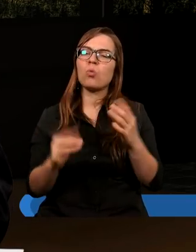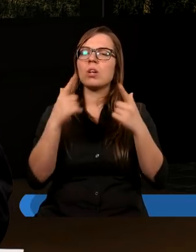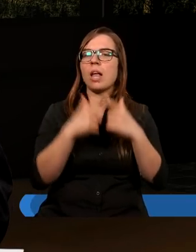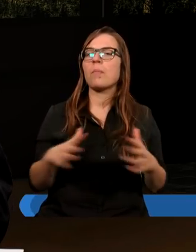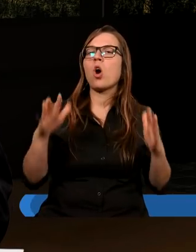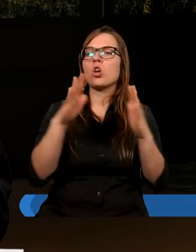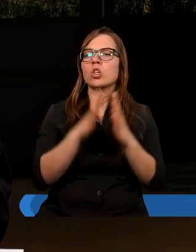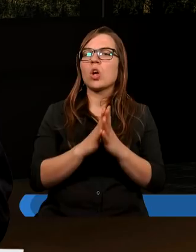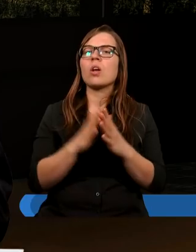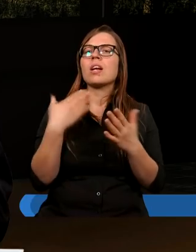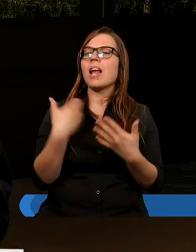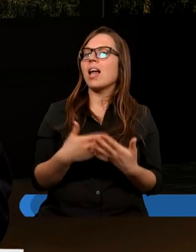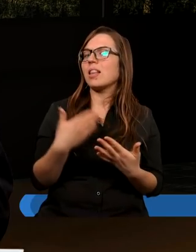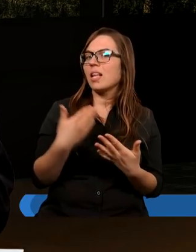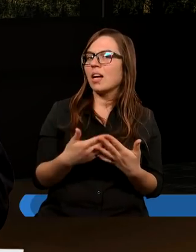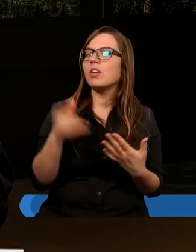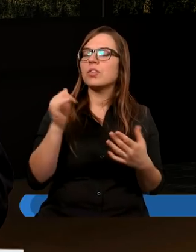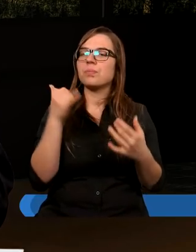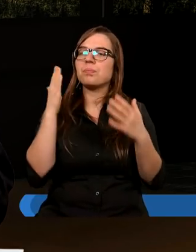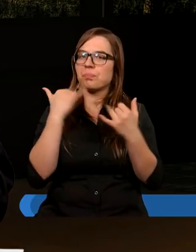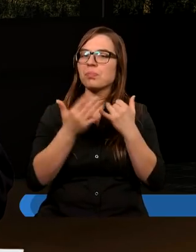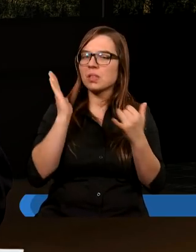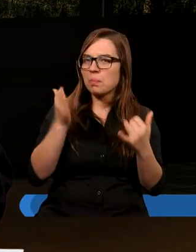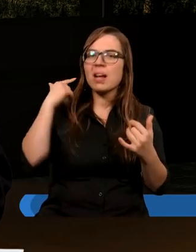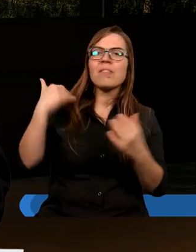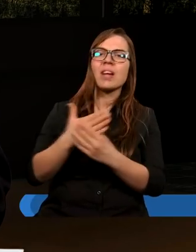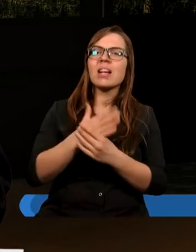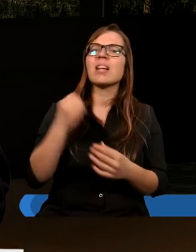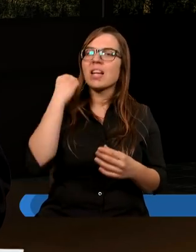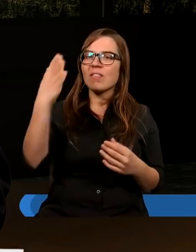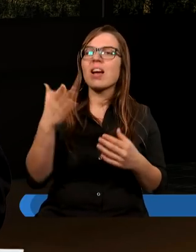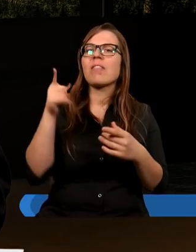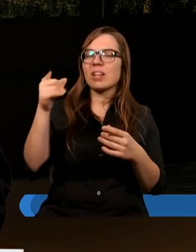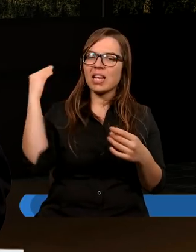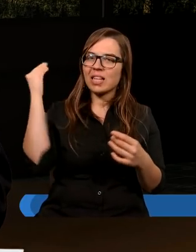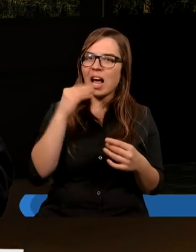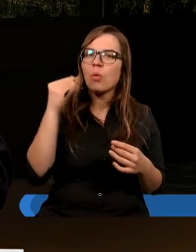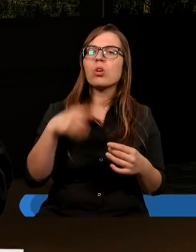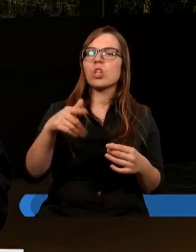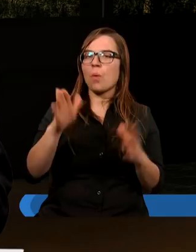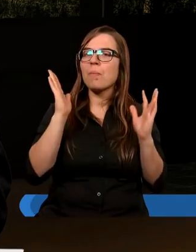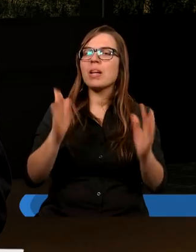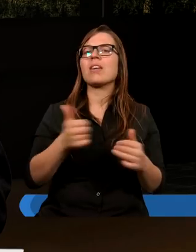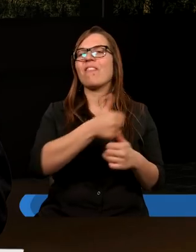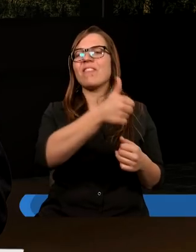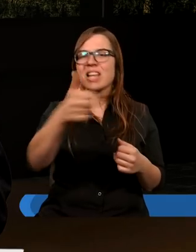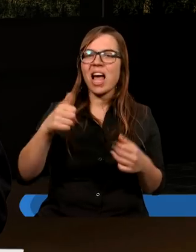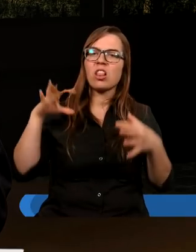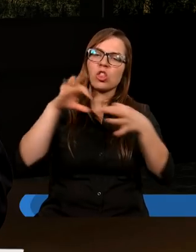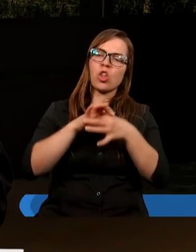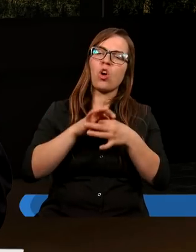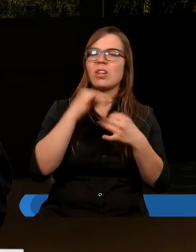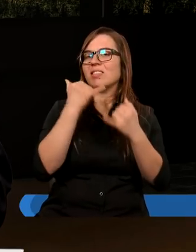kościołem. I dlatego, jeśli będziemy wiernie trwać przy tych naukach, to będziemy w jedności.